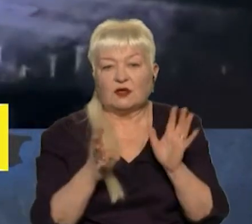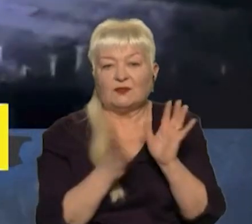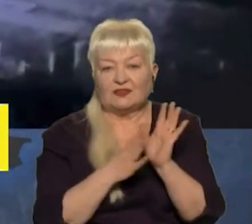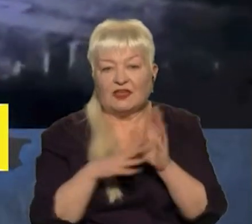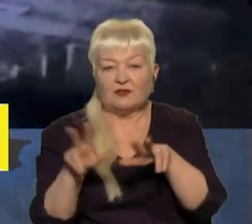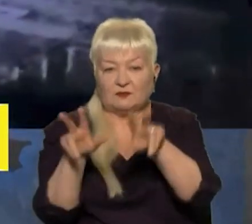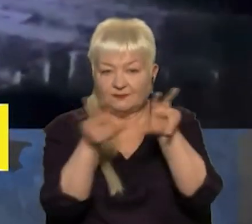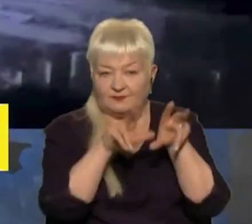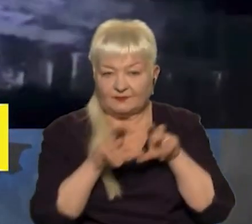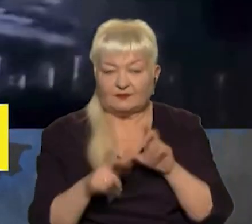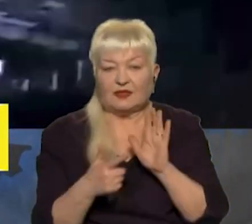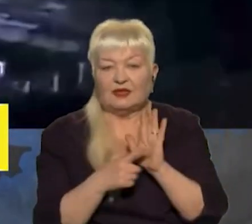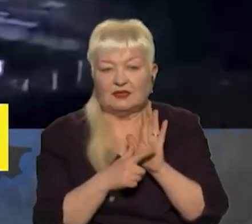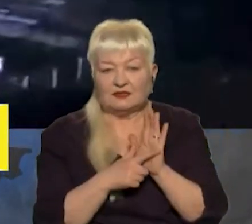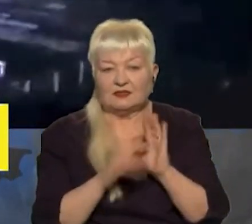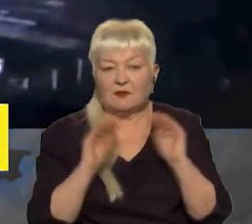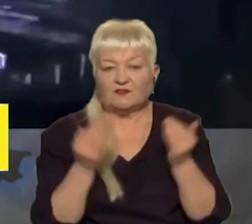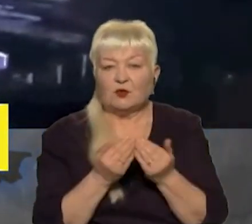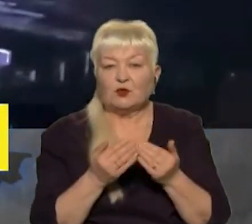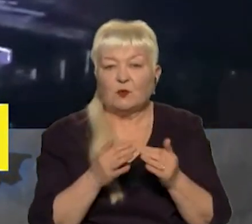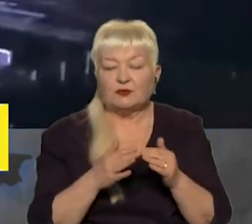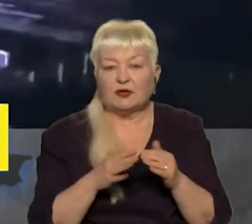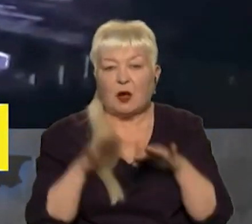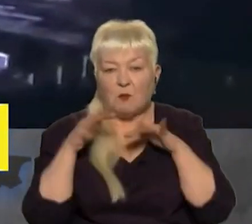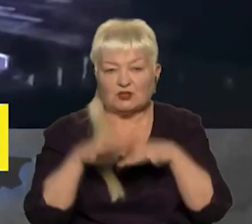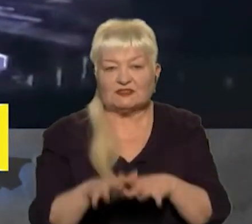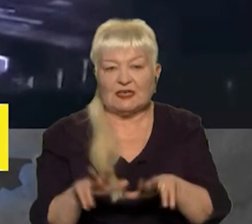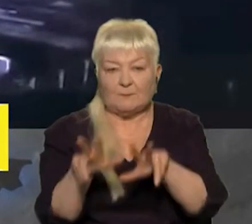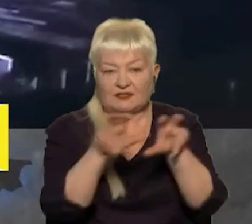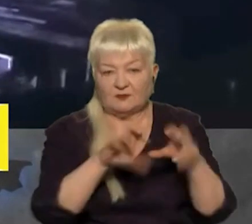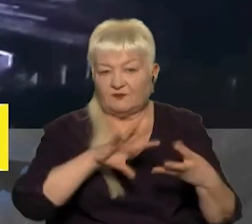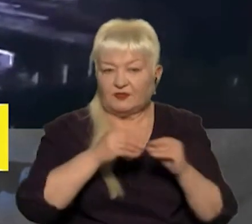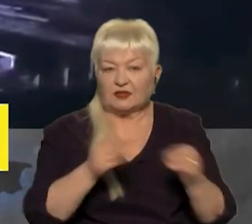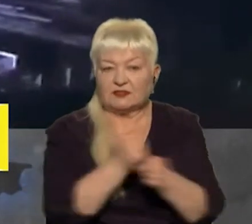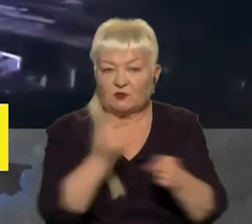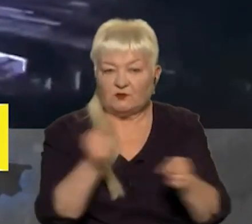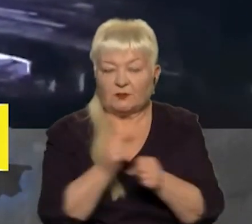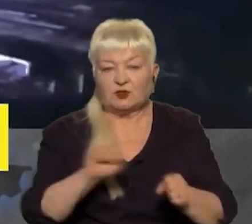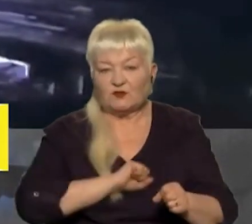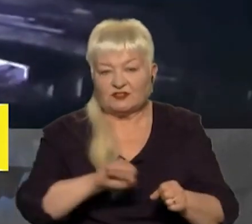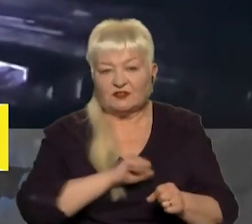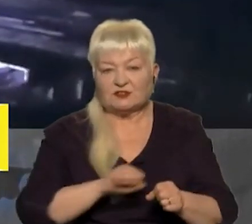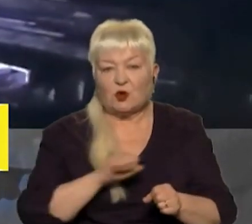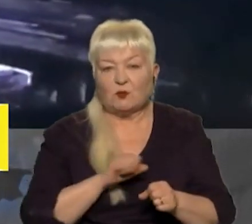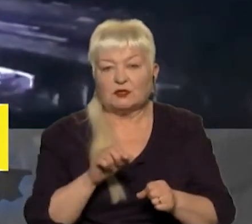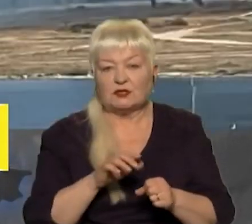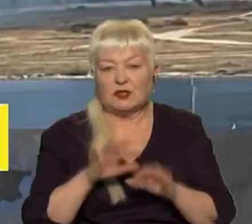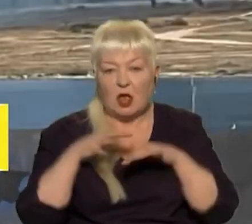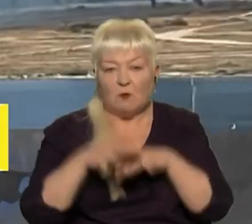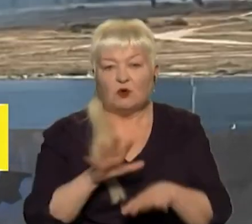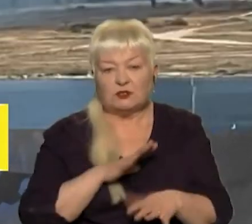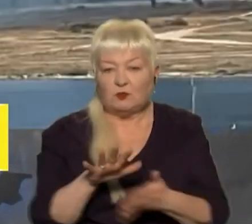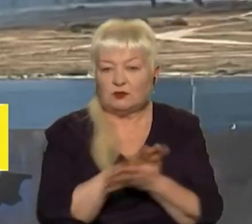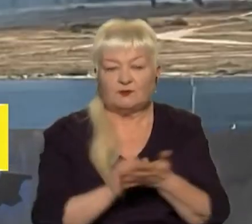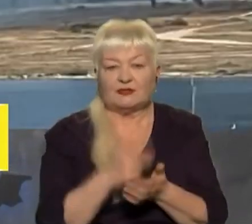літальних апаратів та 7 автономних морських безпілотників. Внаслідок вибухів в Севастопольській бухті були пошкоджені 3 кораблі